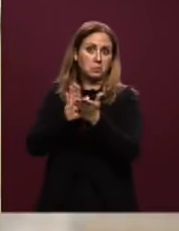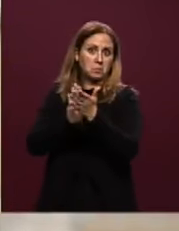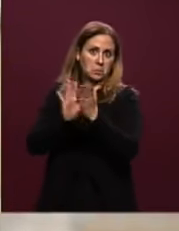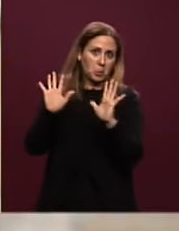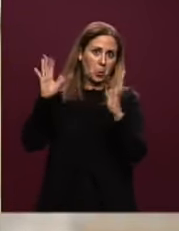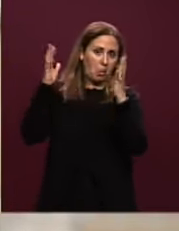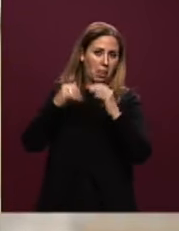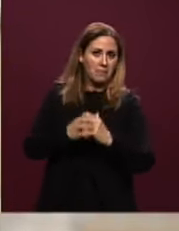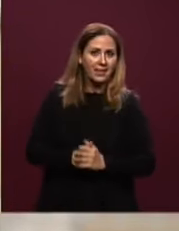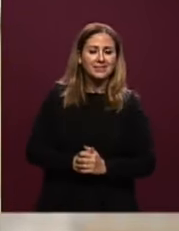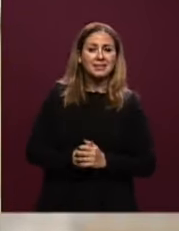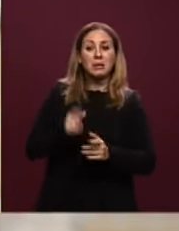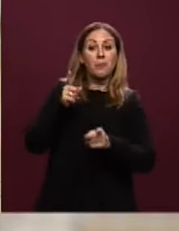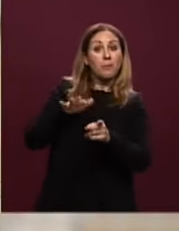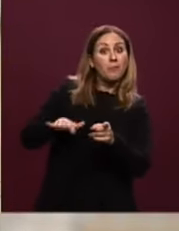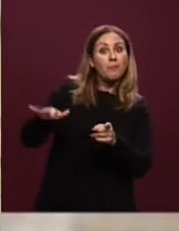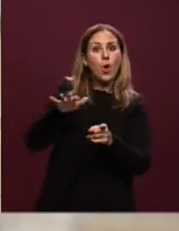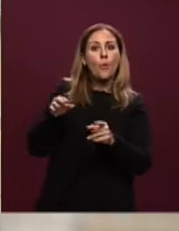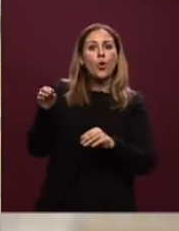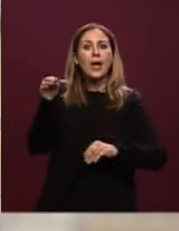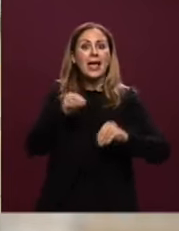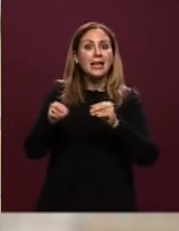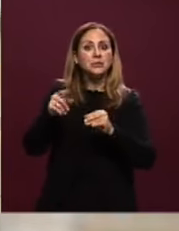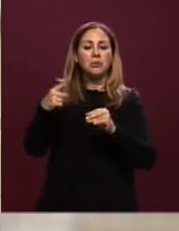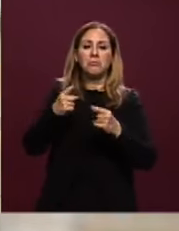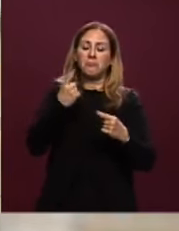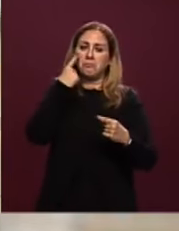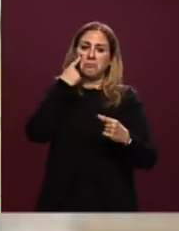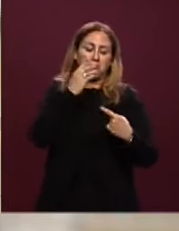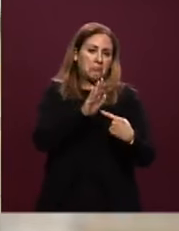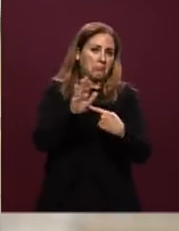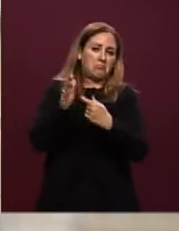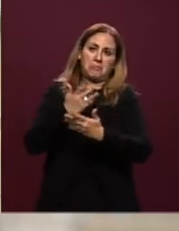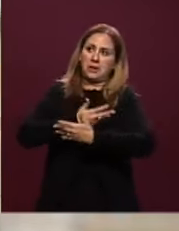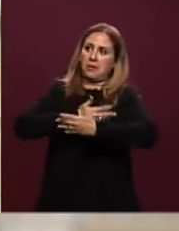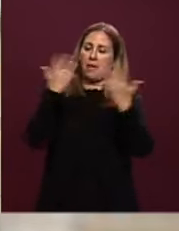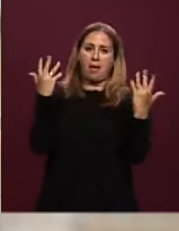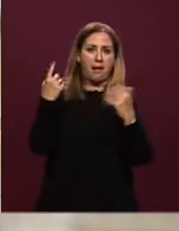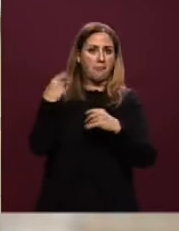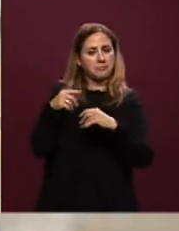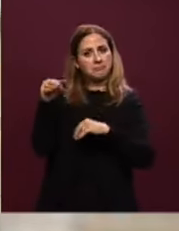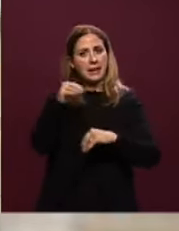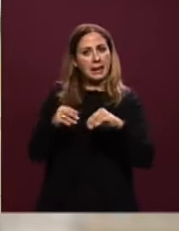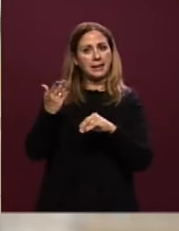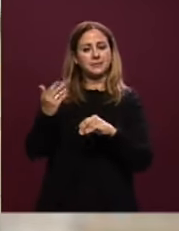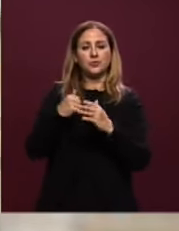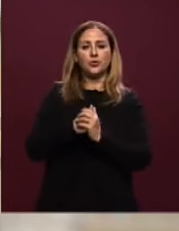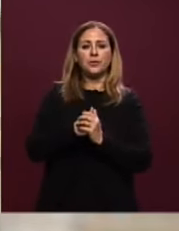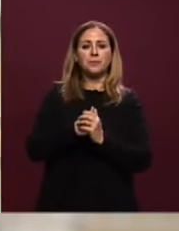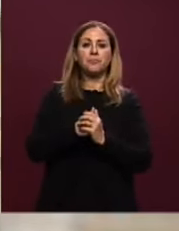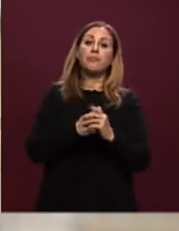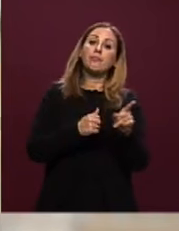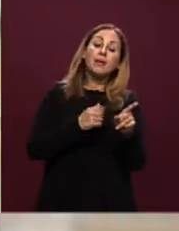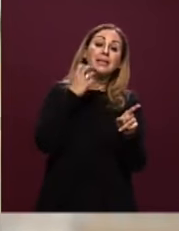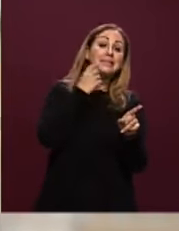popolo in queste elezioni russe appare inequivocabile. Non è Matteo Salvini di qualche giorno